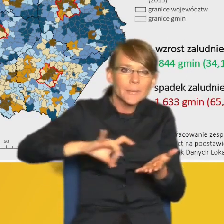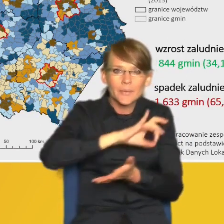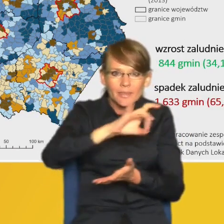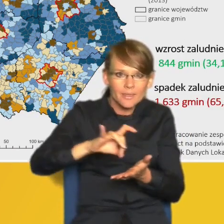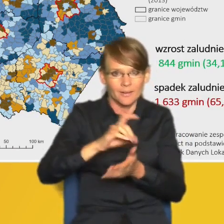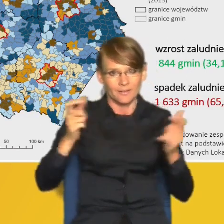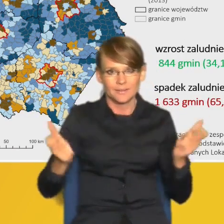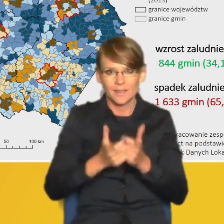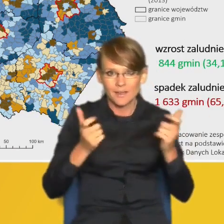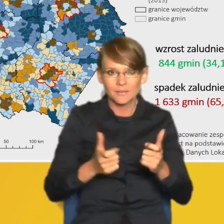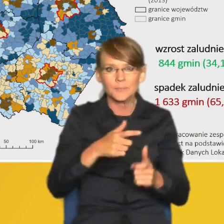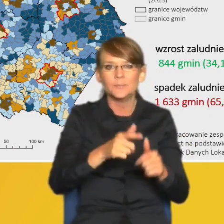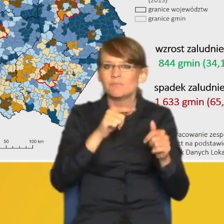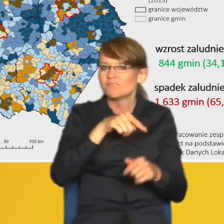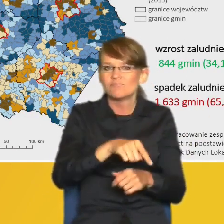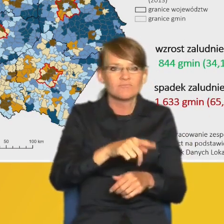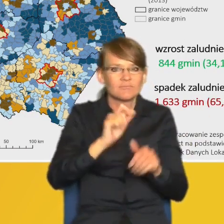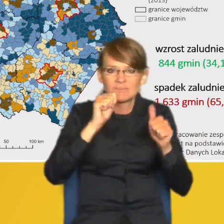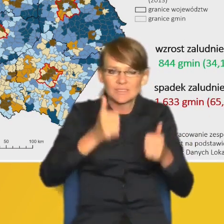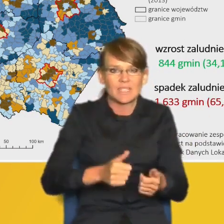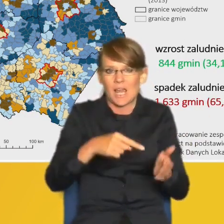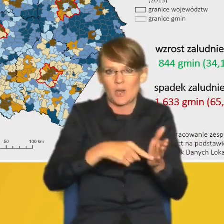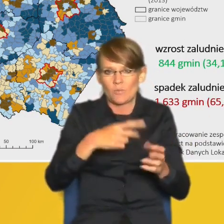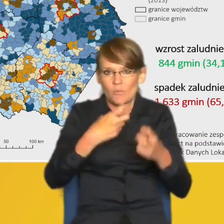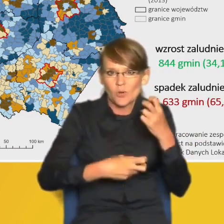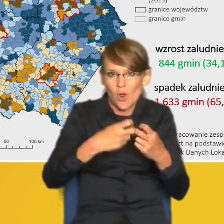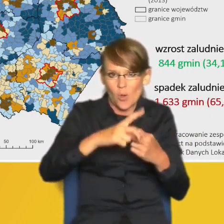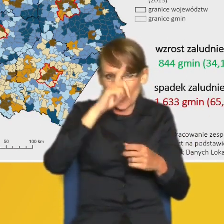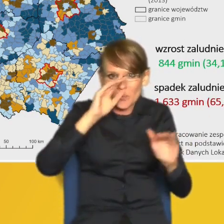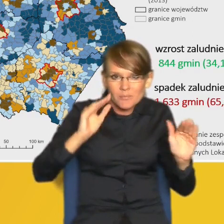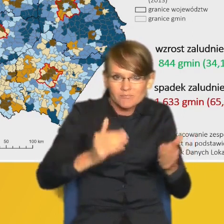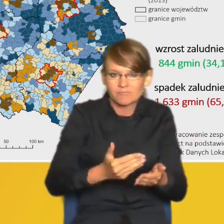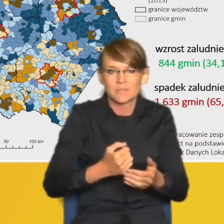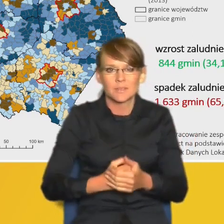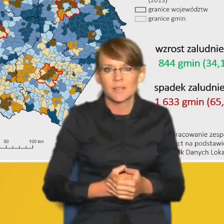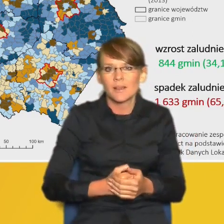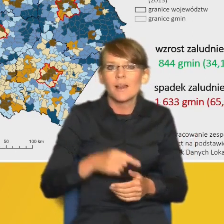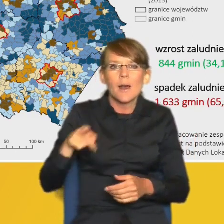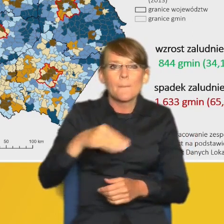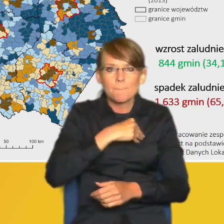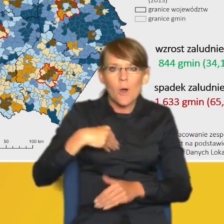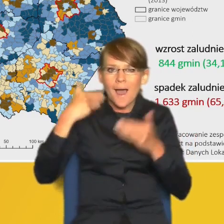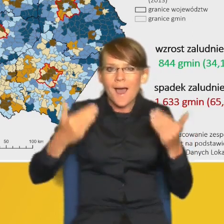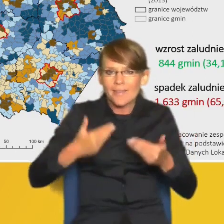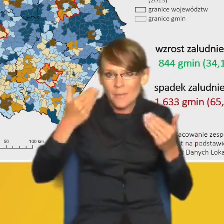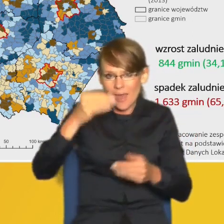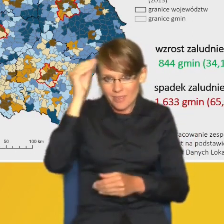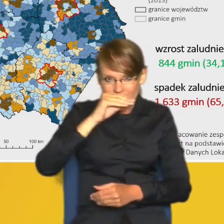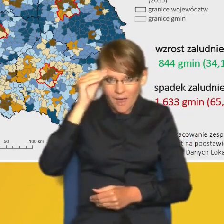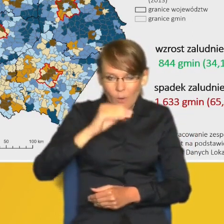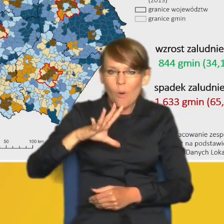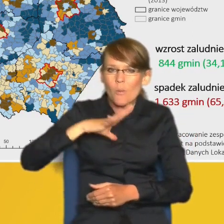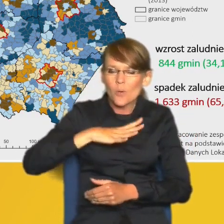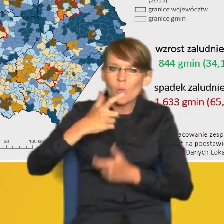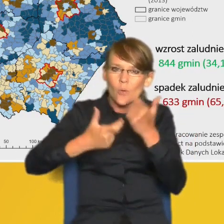trwałą marginalizacją. Tutaj odwołujemy się do delimitacji przeprowadzonej przez Polską Akademię Nauk dla